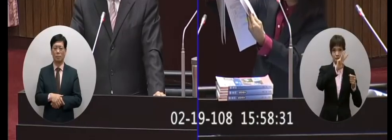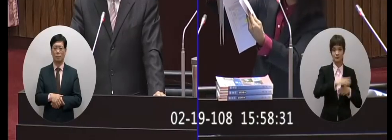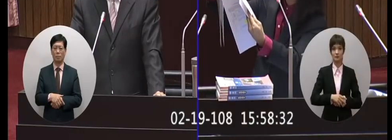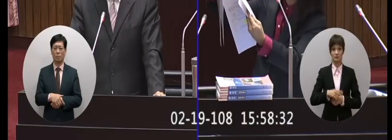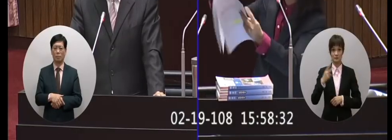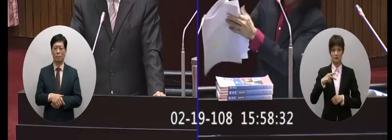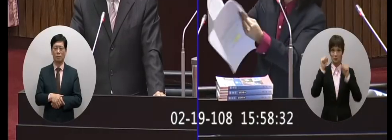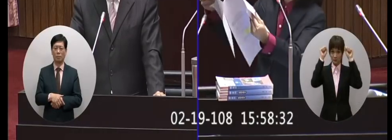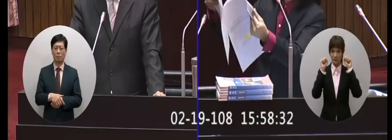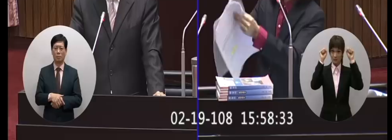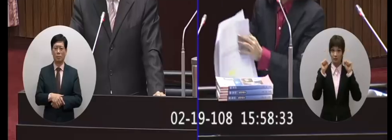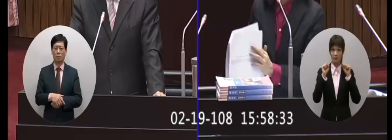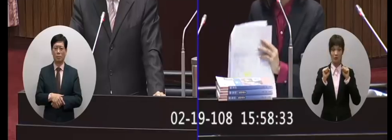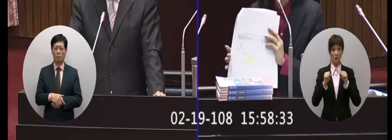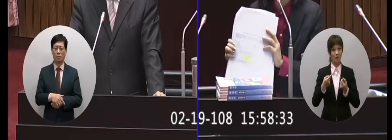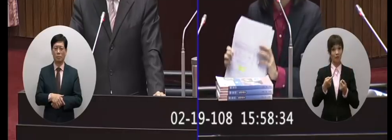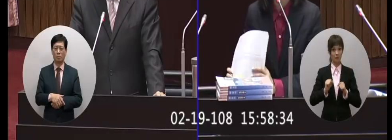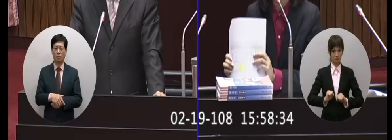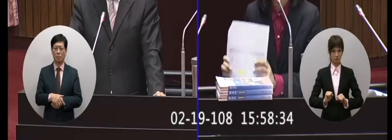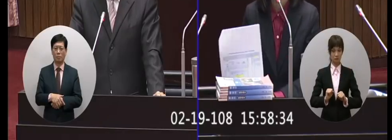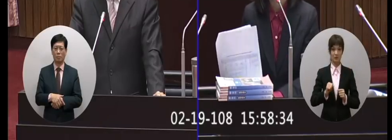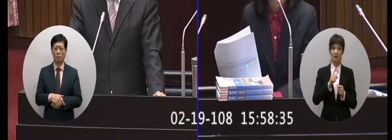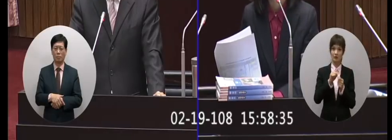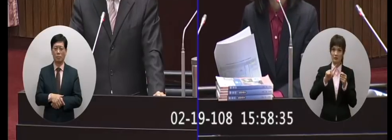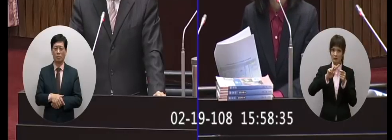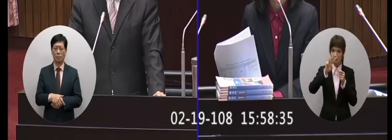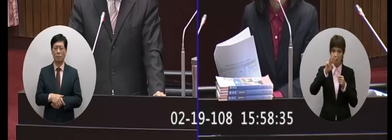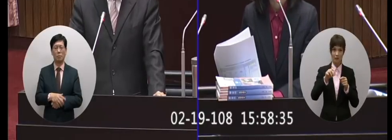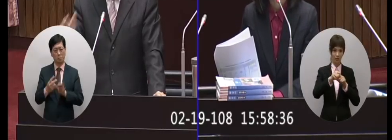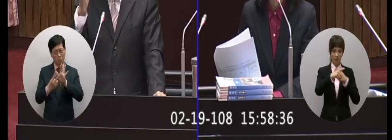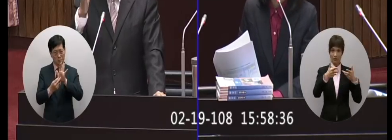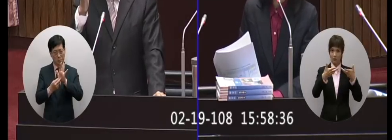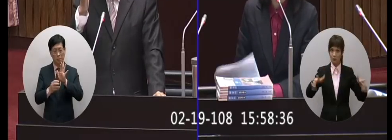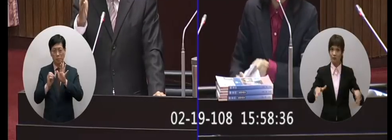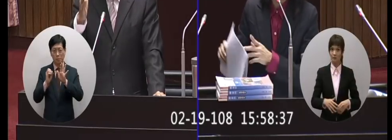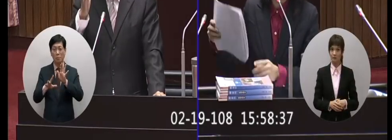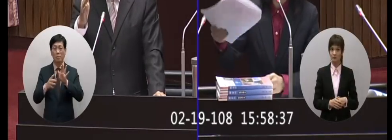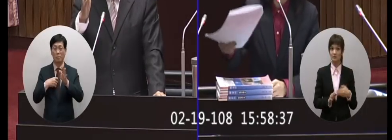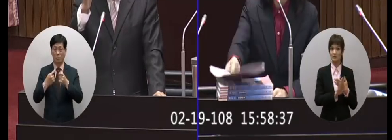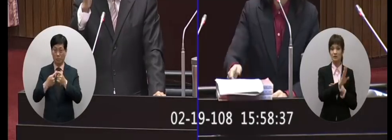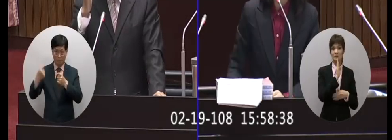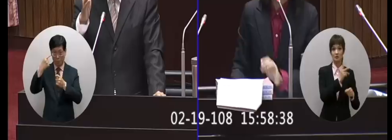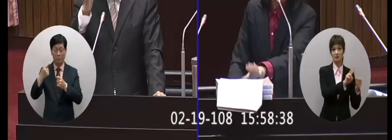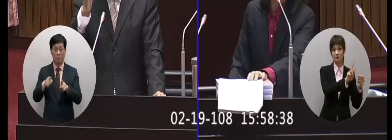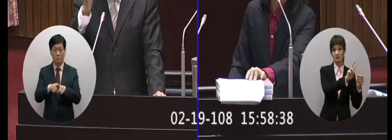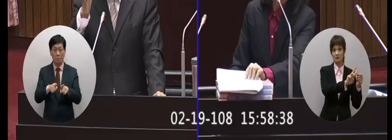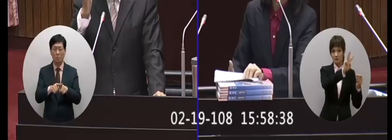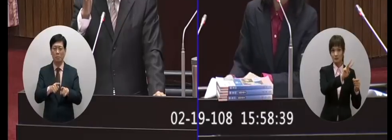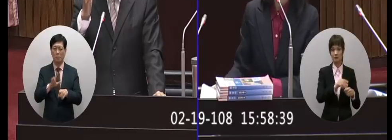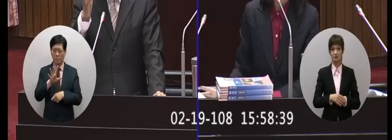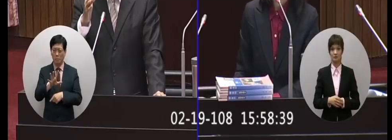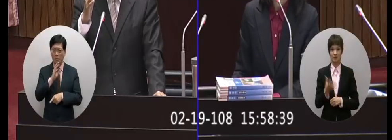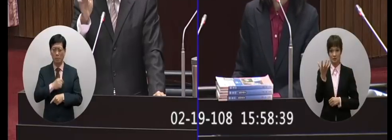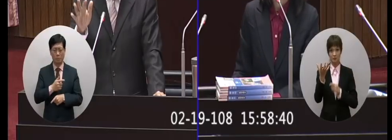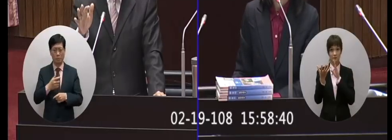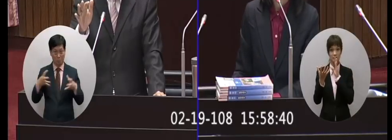與體育領域也是高一到高三有這麼多耶我說因為其他才是高二跟高三啊都是會有比較